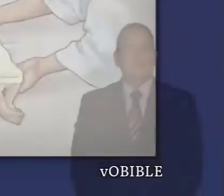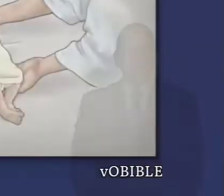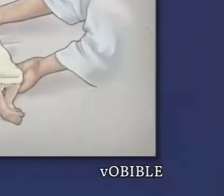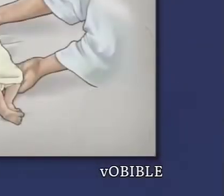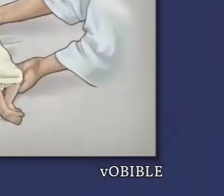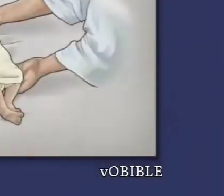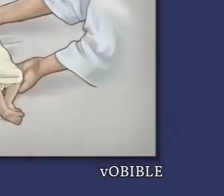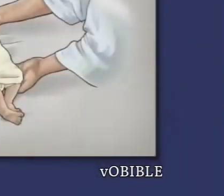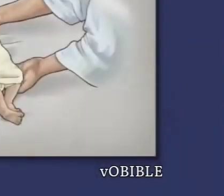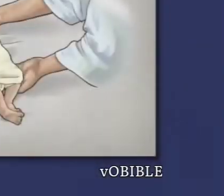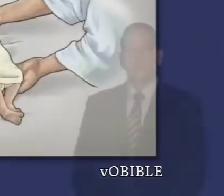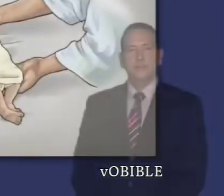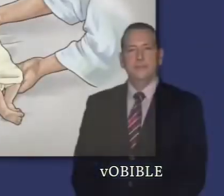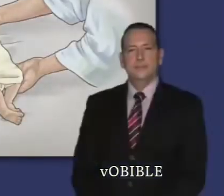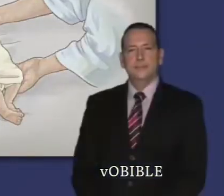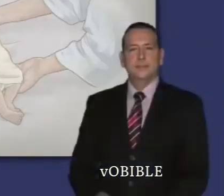fils de Jacob.